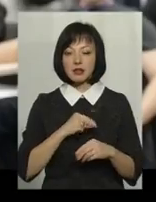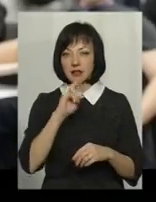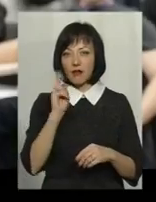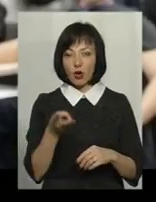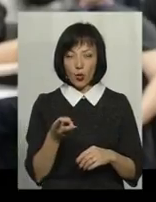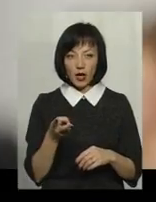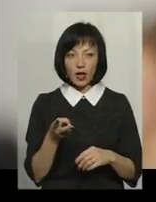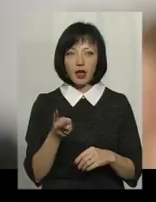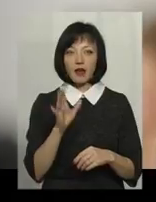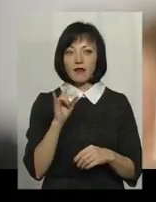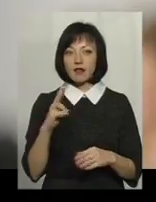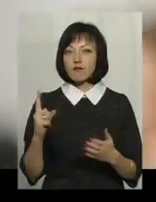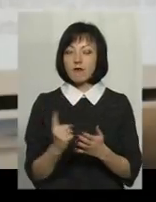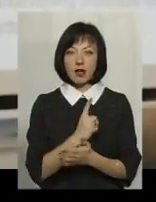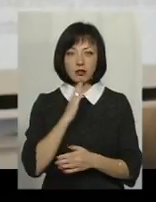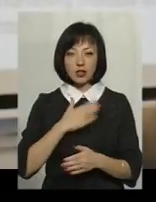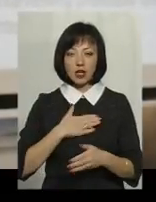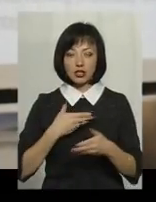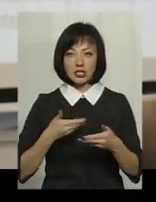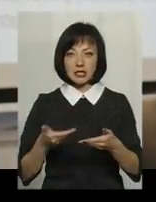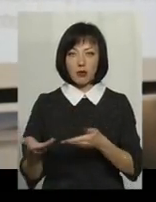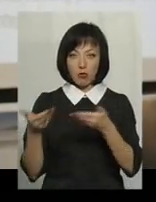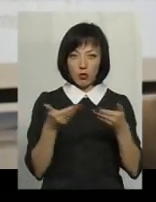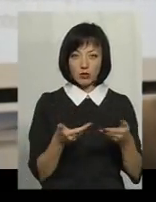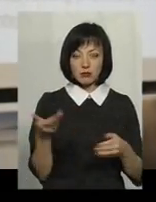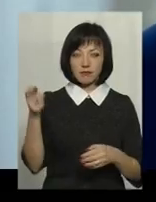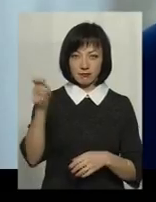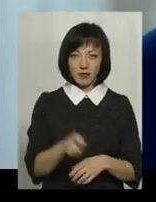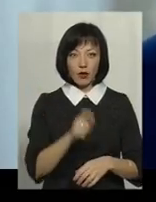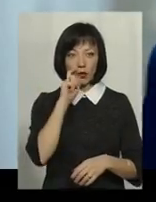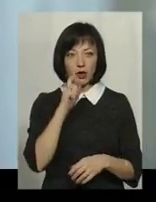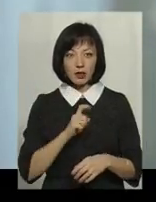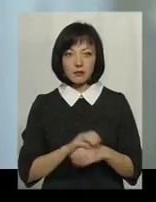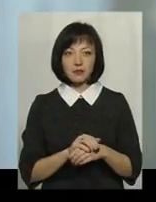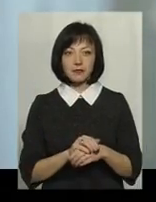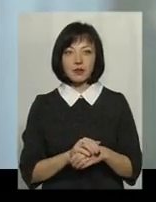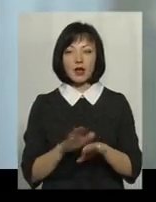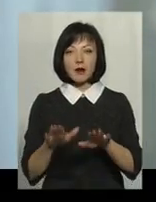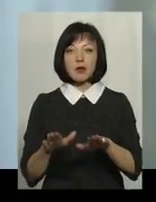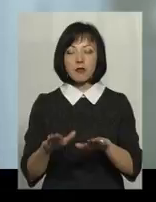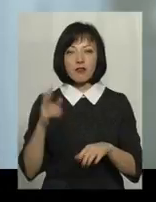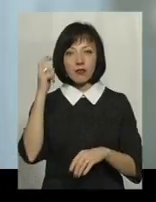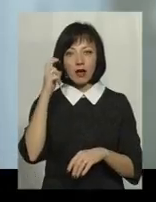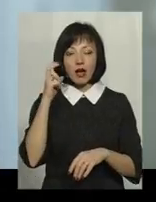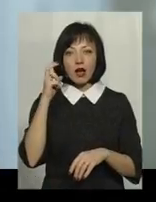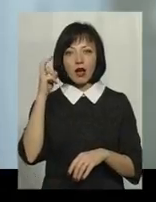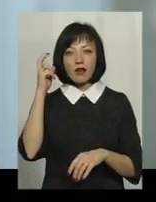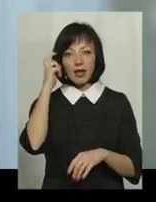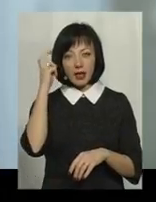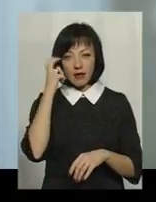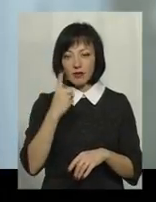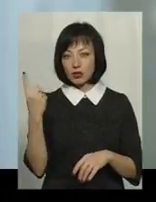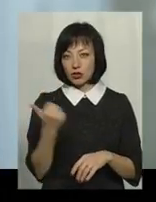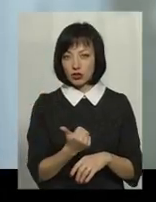роки, і він вперше на наше запрошення відвідував Україну. Іфор Фокс-Віллім перебував в Києв-Могилянській бізнес-школі протягом